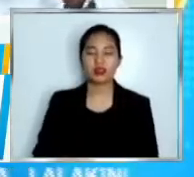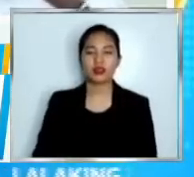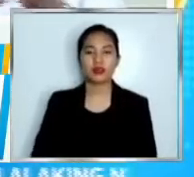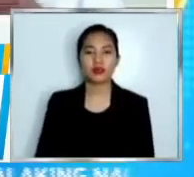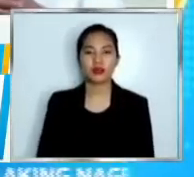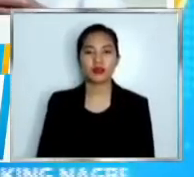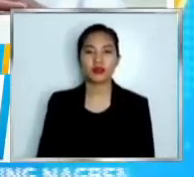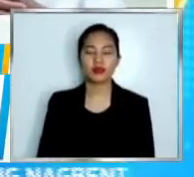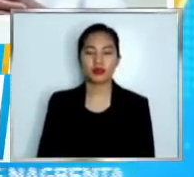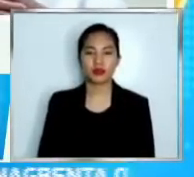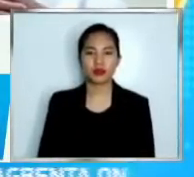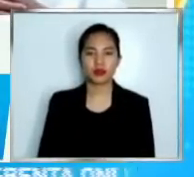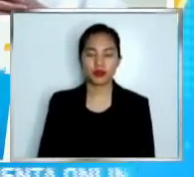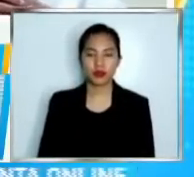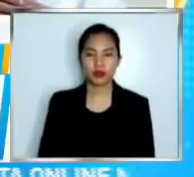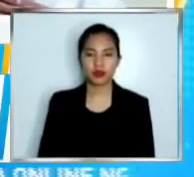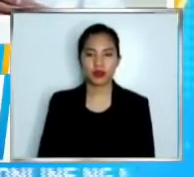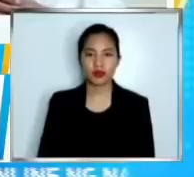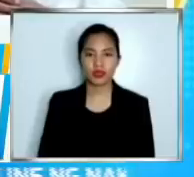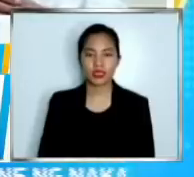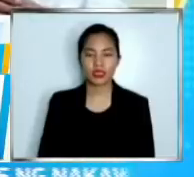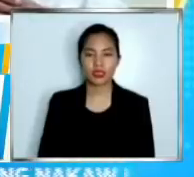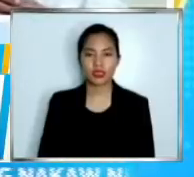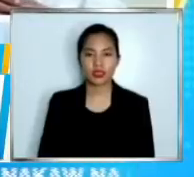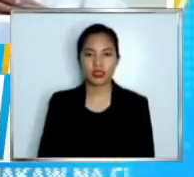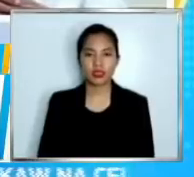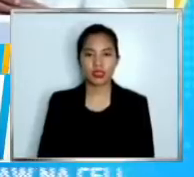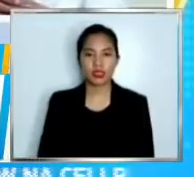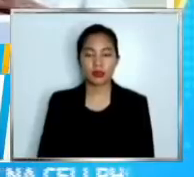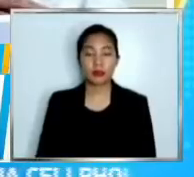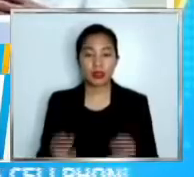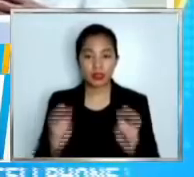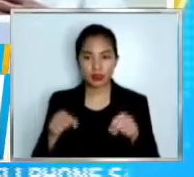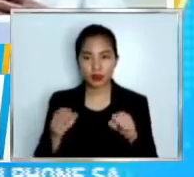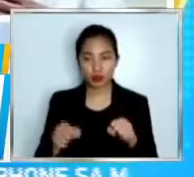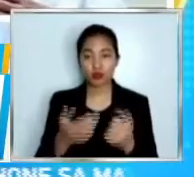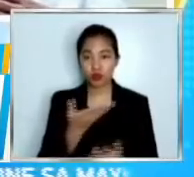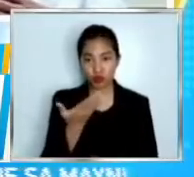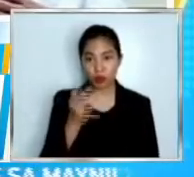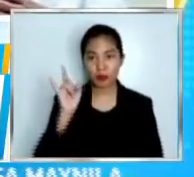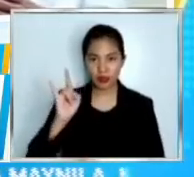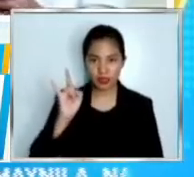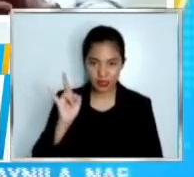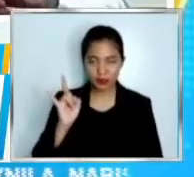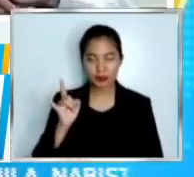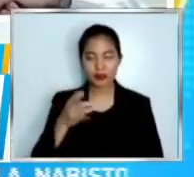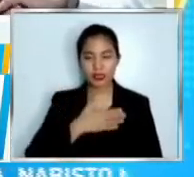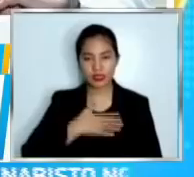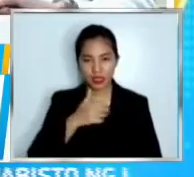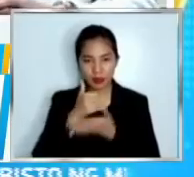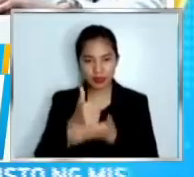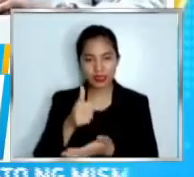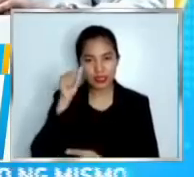ito kung pwede lang ang ating mga kasama sa media patuloy na bigyan natin ng